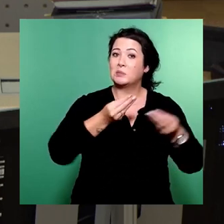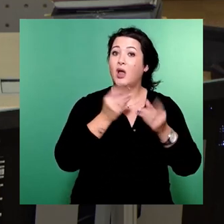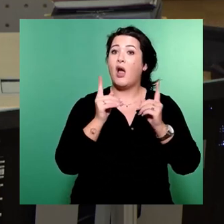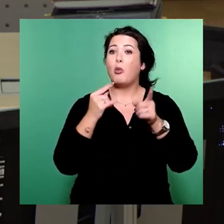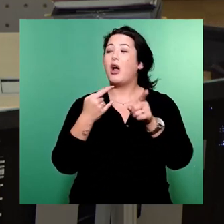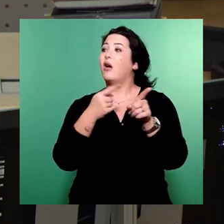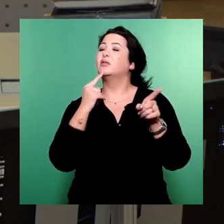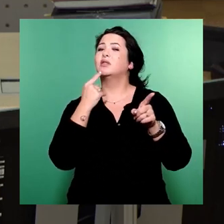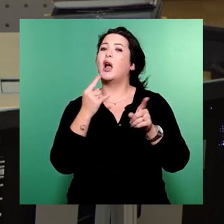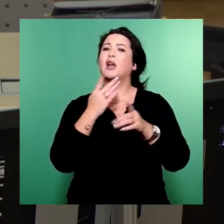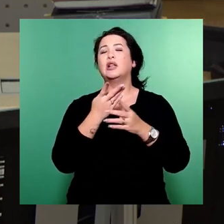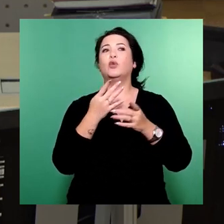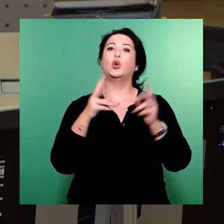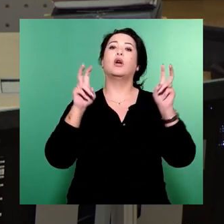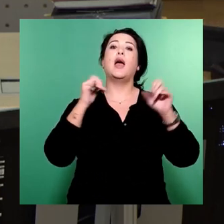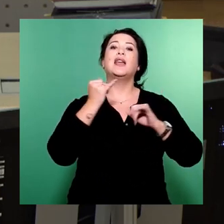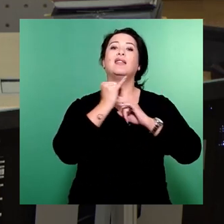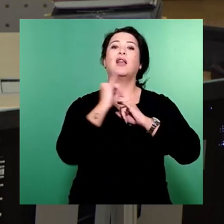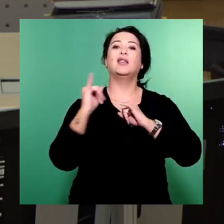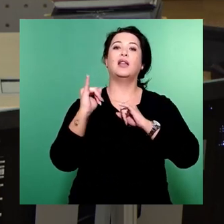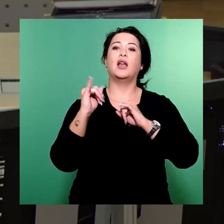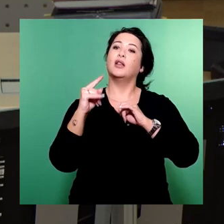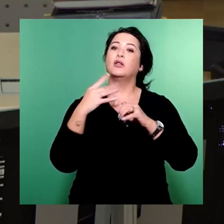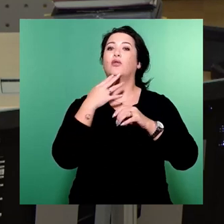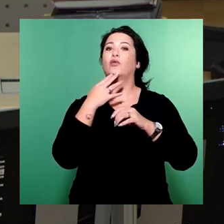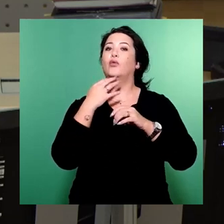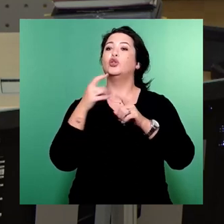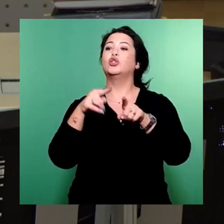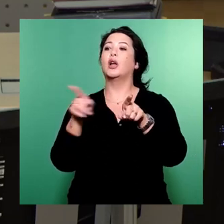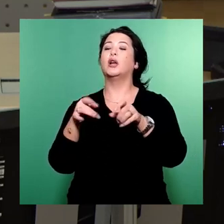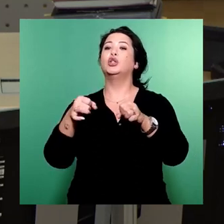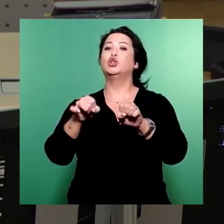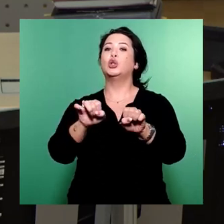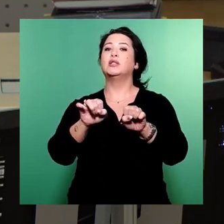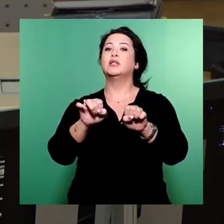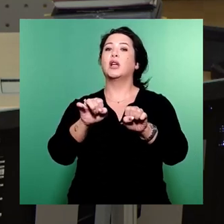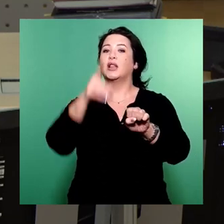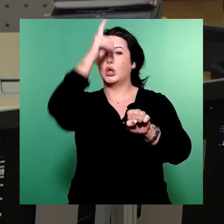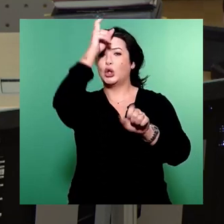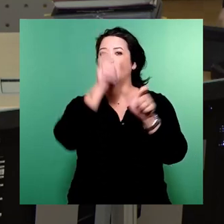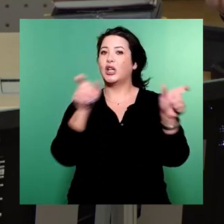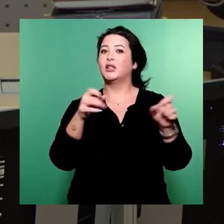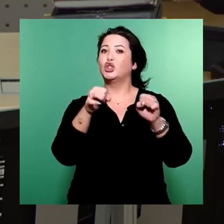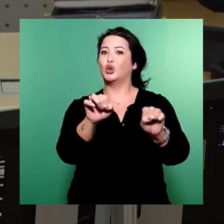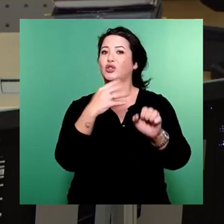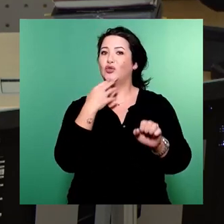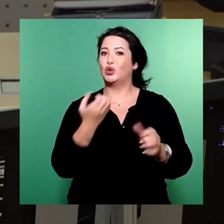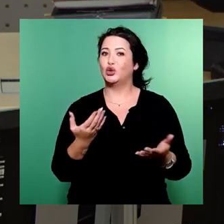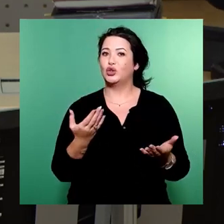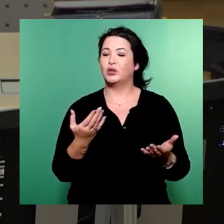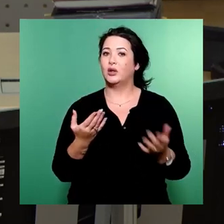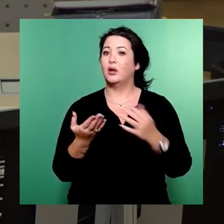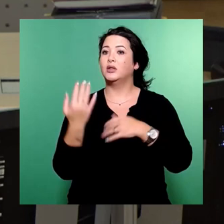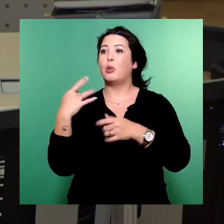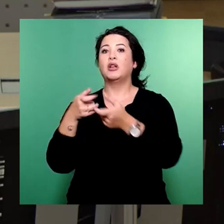beschrieben, welches ihr vorgeblich schützen wollt. Die Deutschen. Hölderlins Hyperion schrieb folgendes in einem Brief